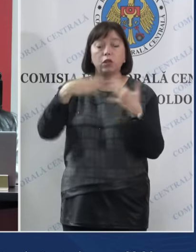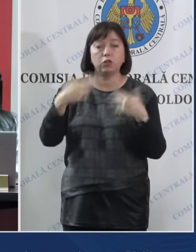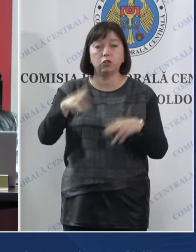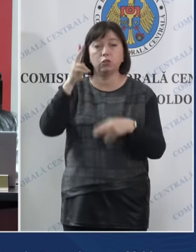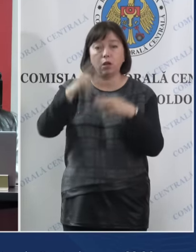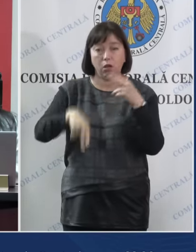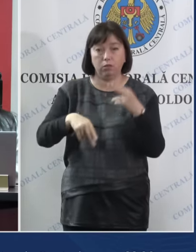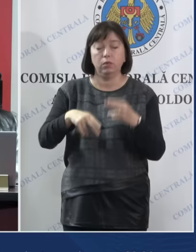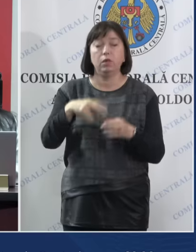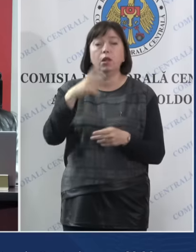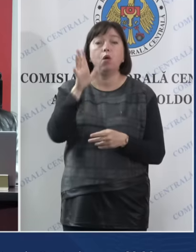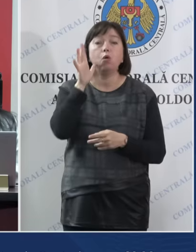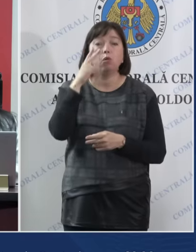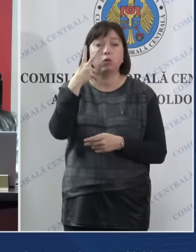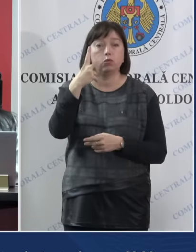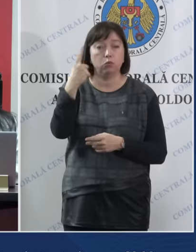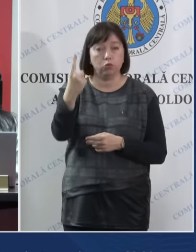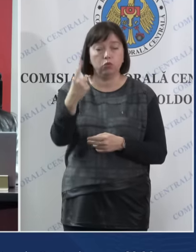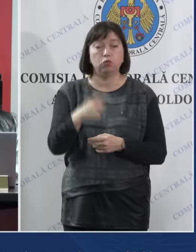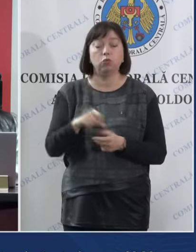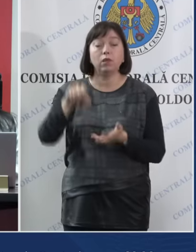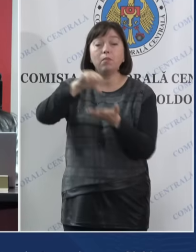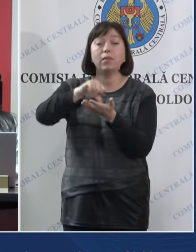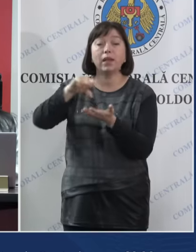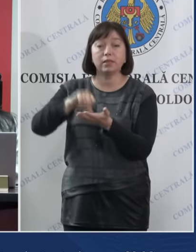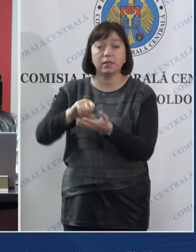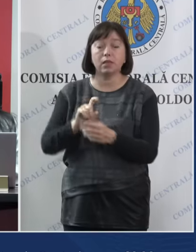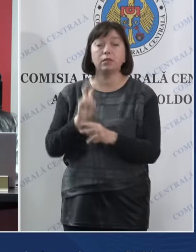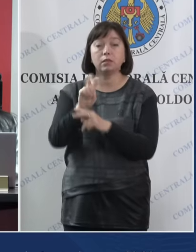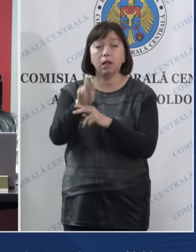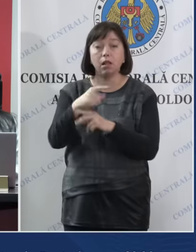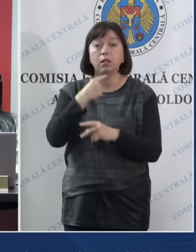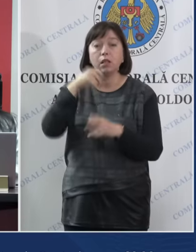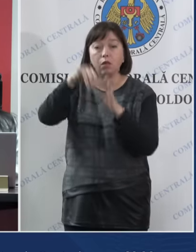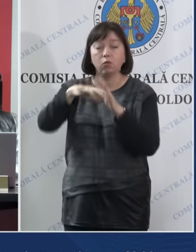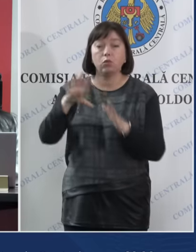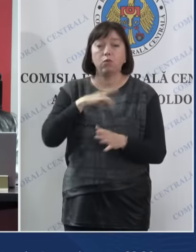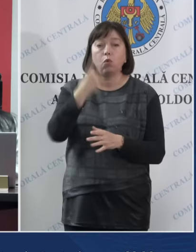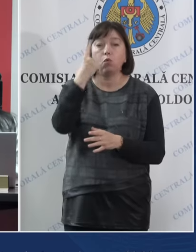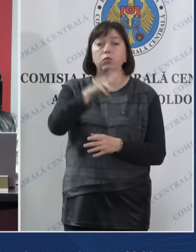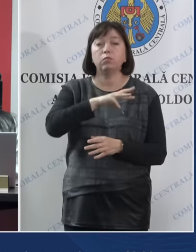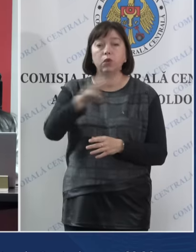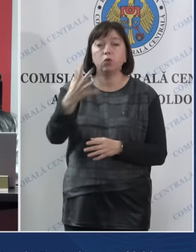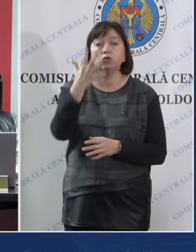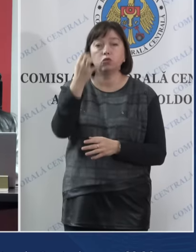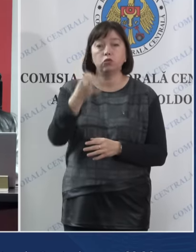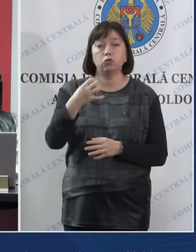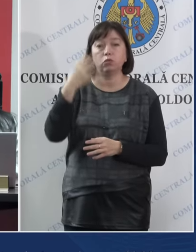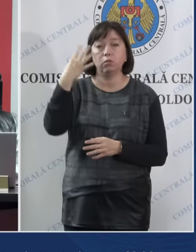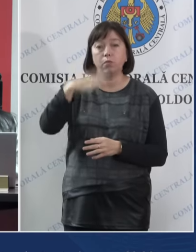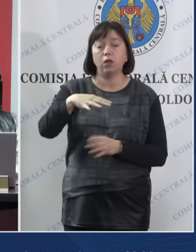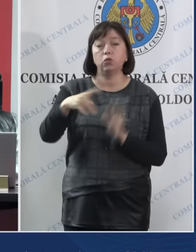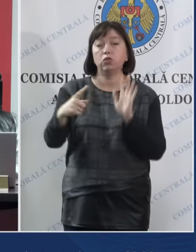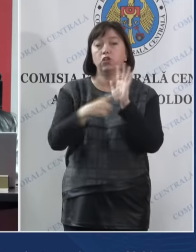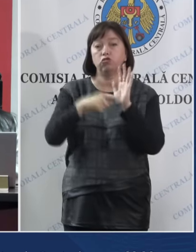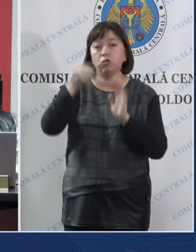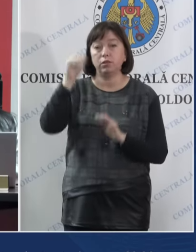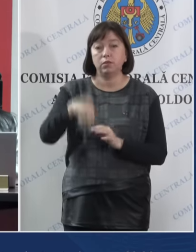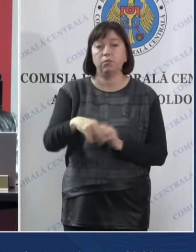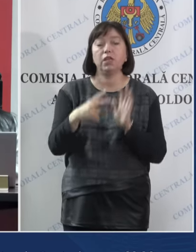-a încheiat la ora 21 prezența la vot a fost de 1.546